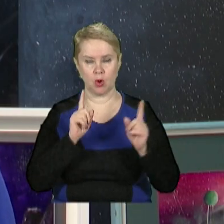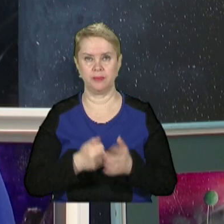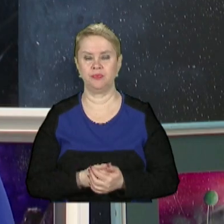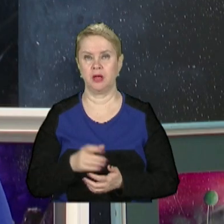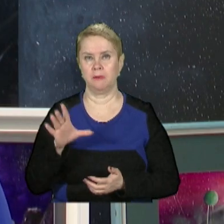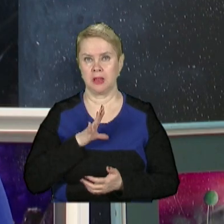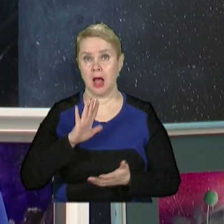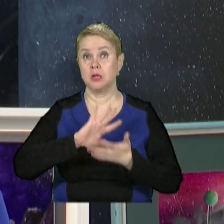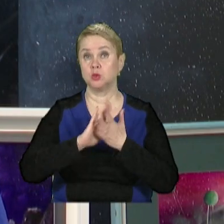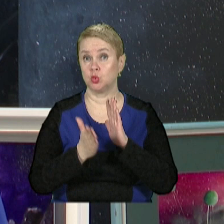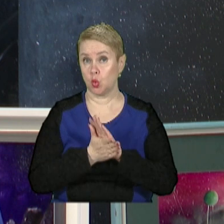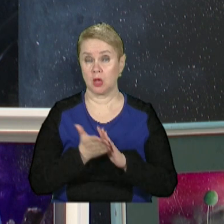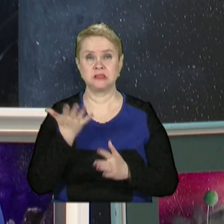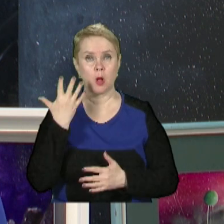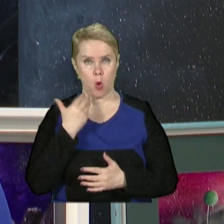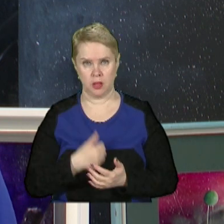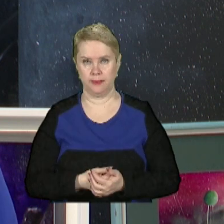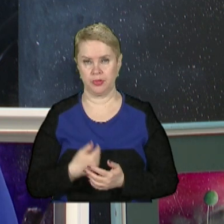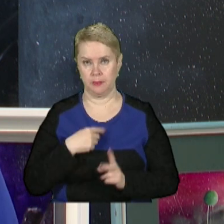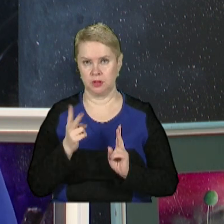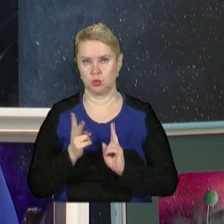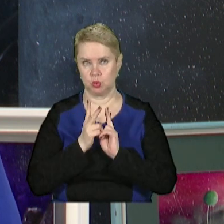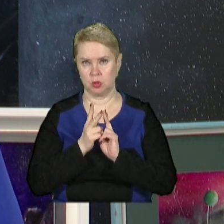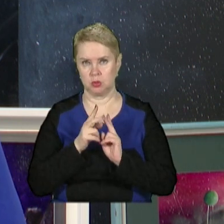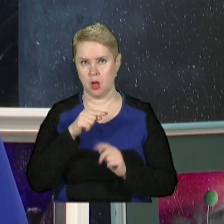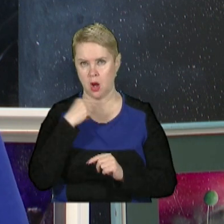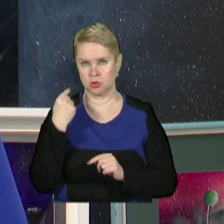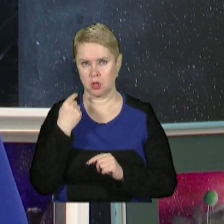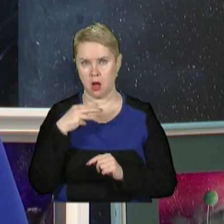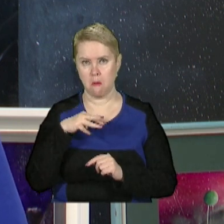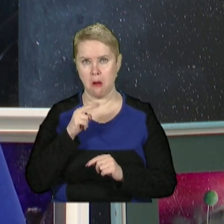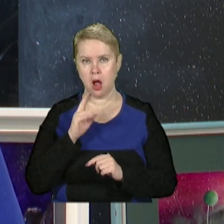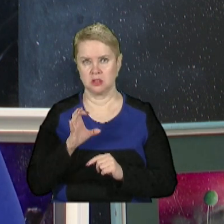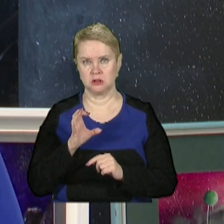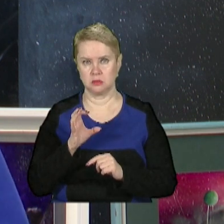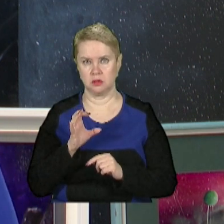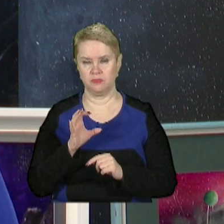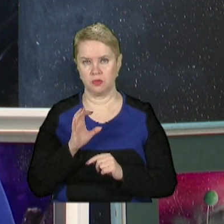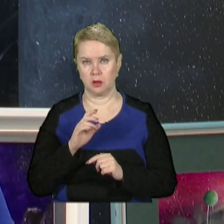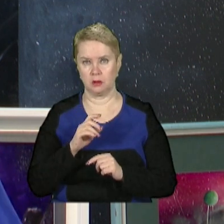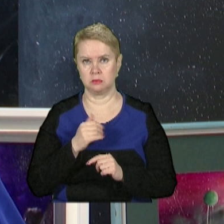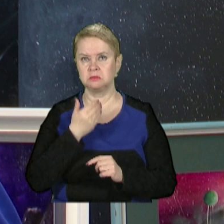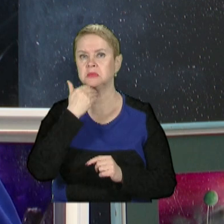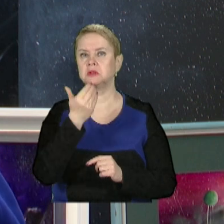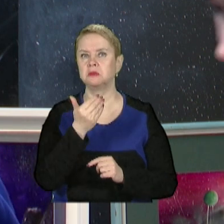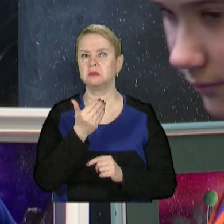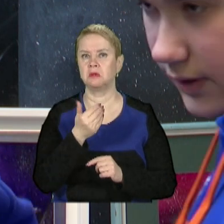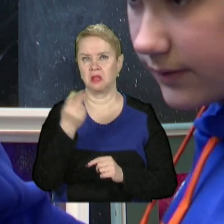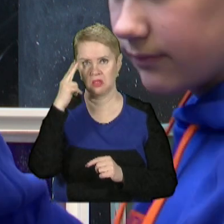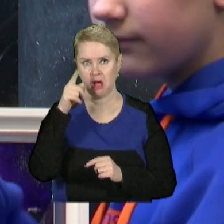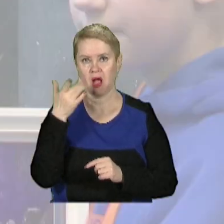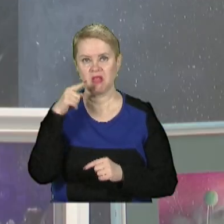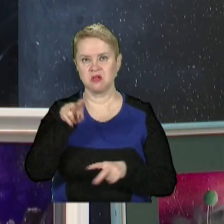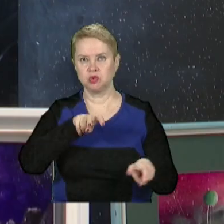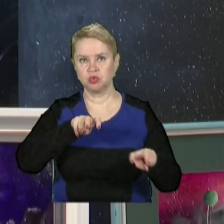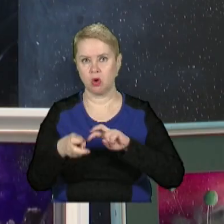Була така ситуація, коли ми зустрілись з расистами, і Макс відберто спитав, дяді, коли ви вже